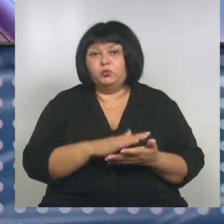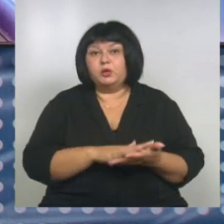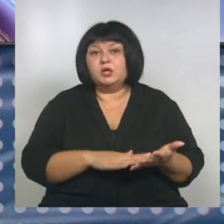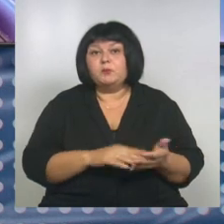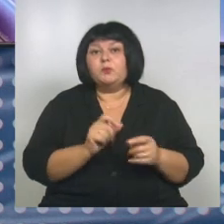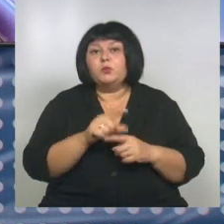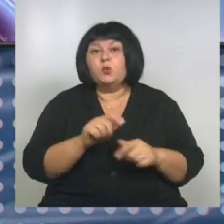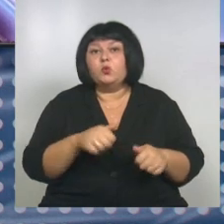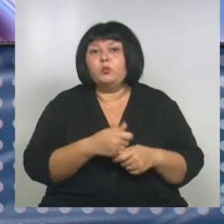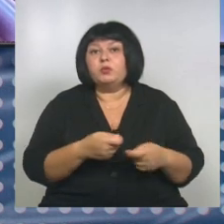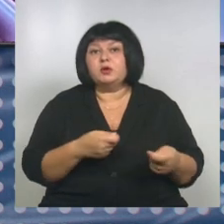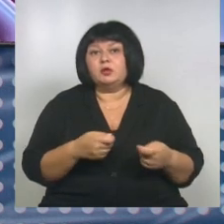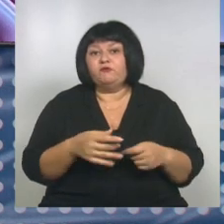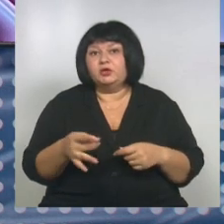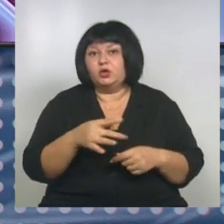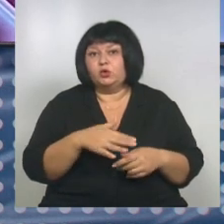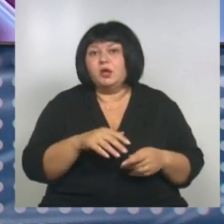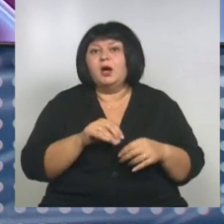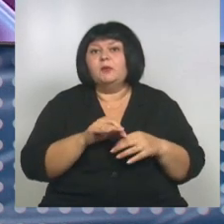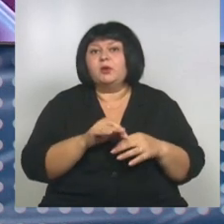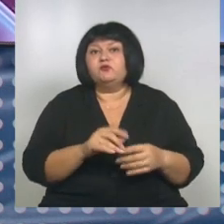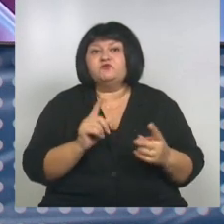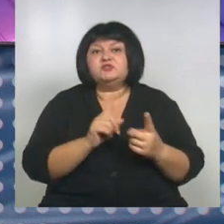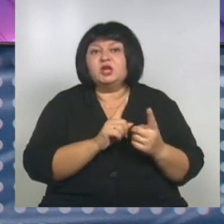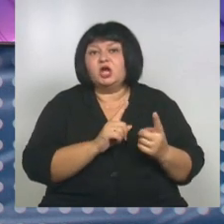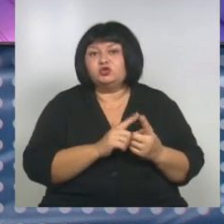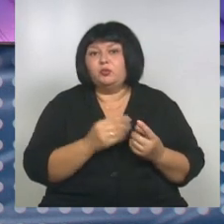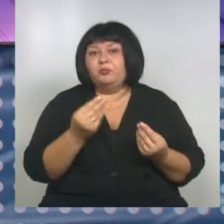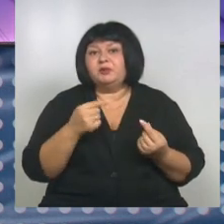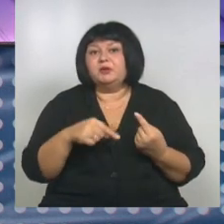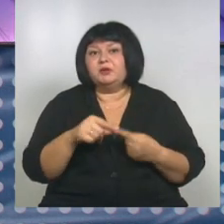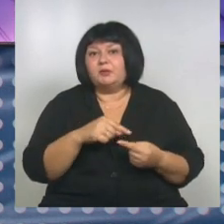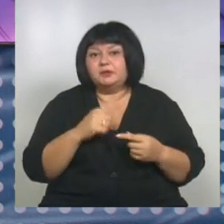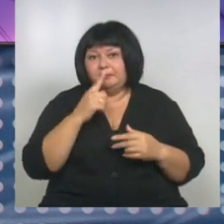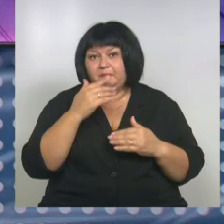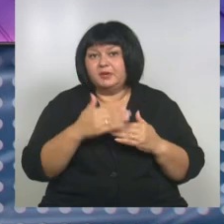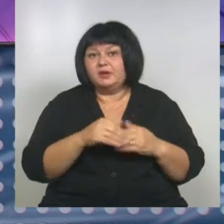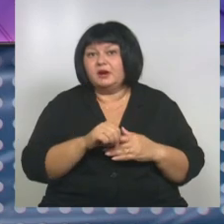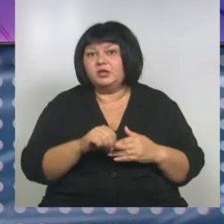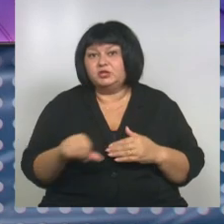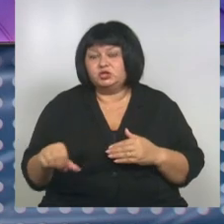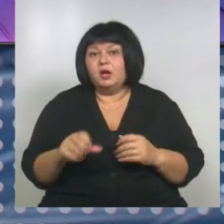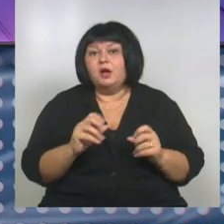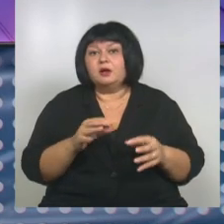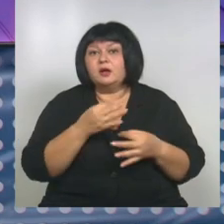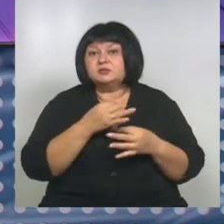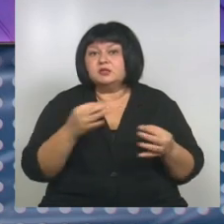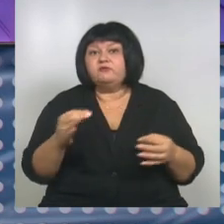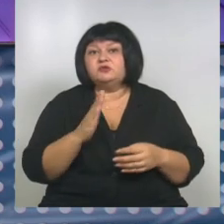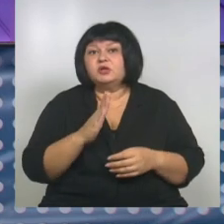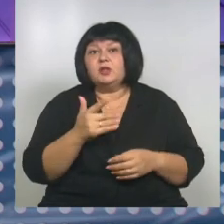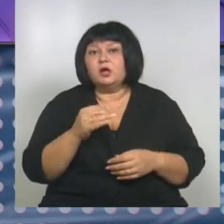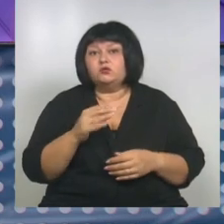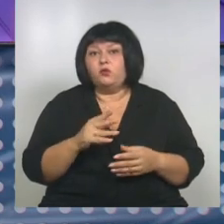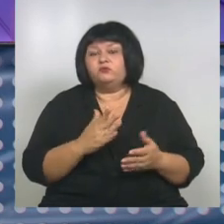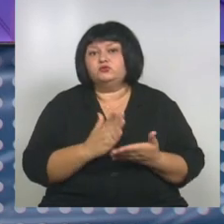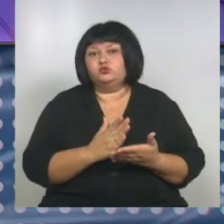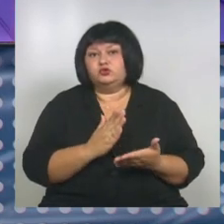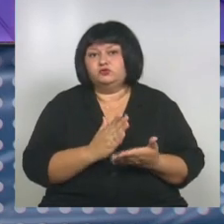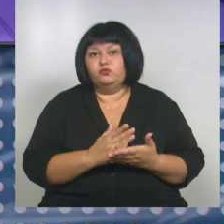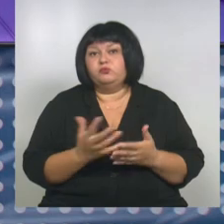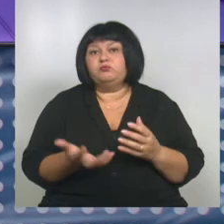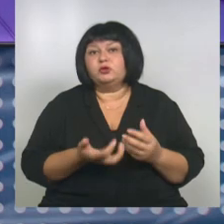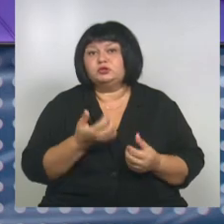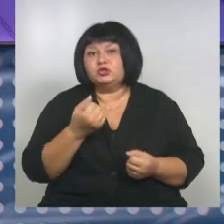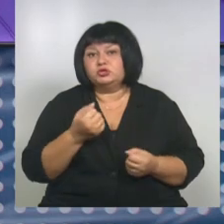По поручению губернатора в регионе проводят встречи с предпринимателями из приграничья. Как отметил Вячеслав Гладков, существующих мер